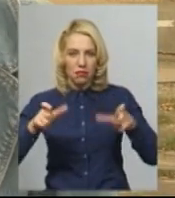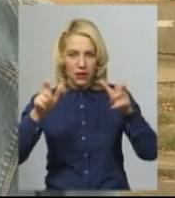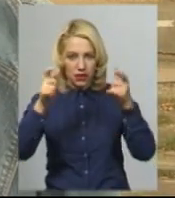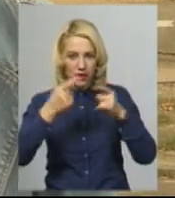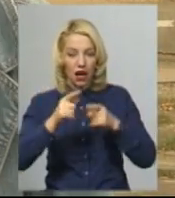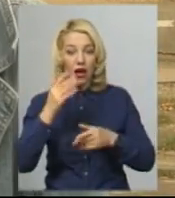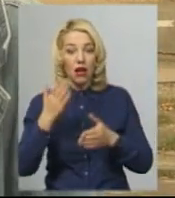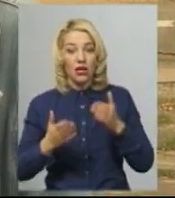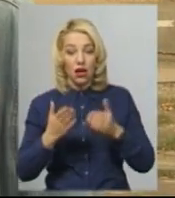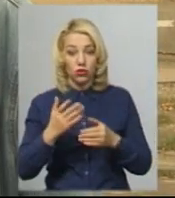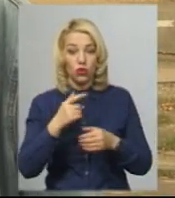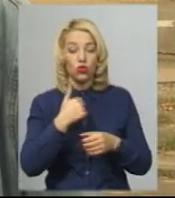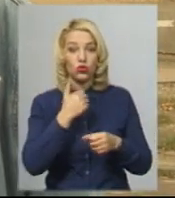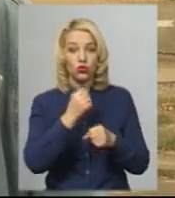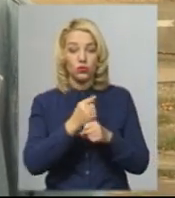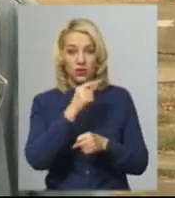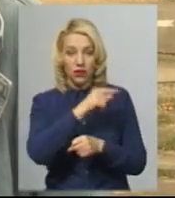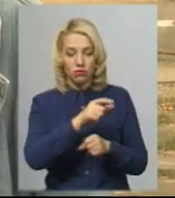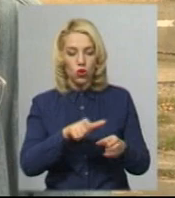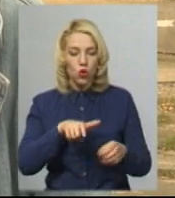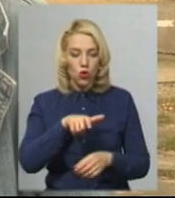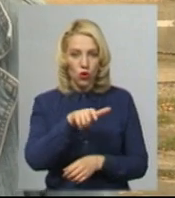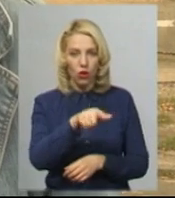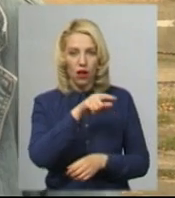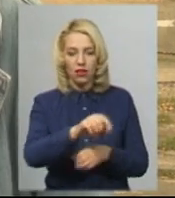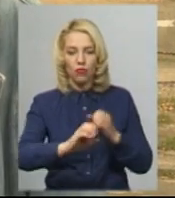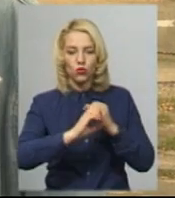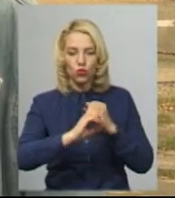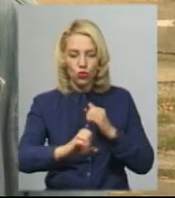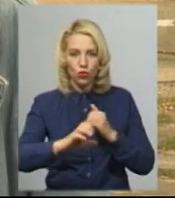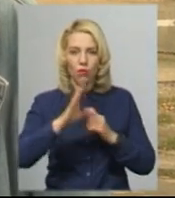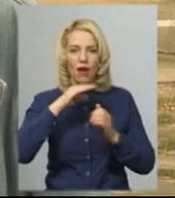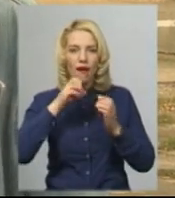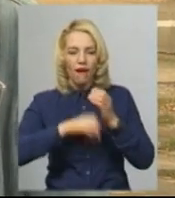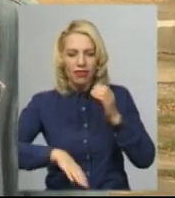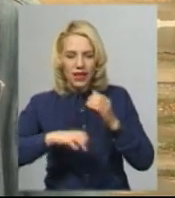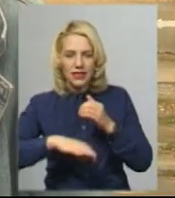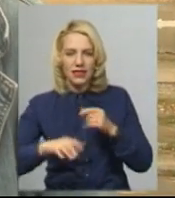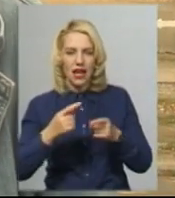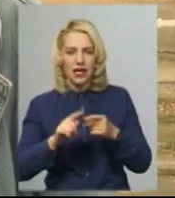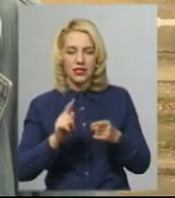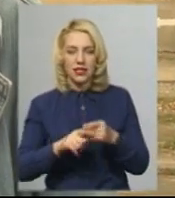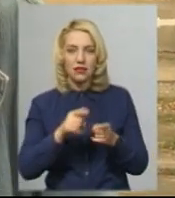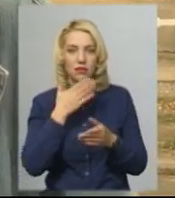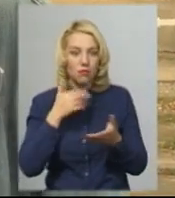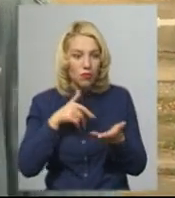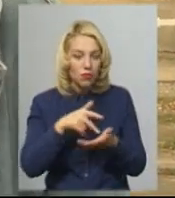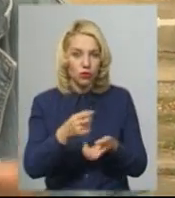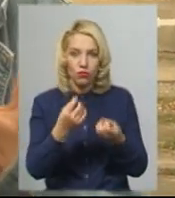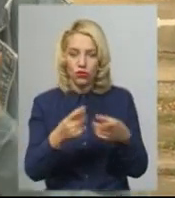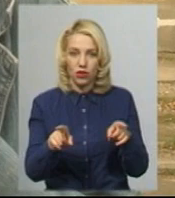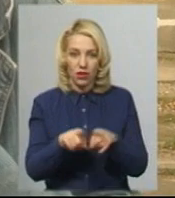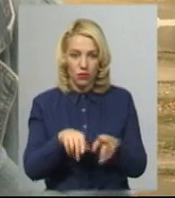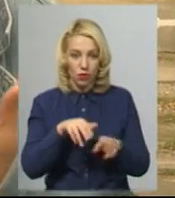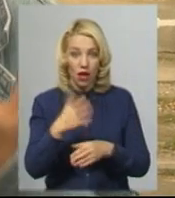споруда, там пустити дорогу. Там йдуть труби, каналізація, комунікація опалення, там навіть проходу нема, щоб просто так пройти. А